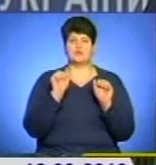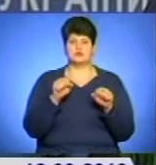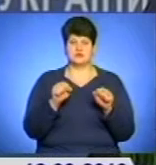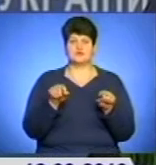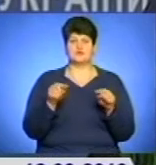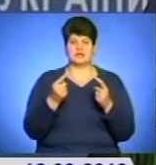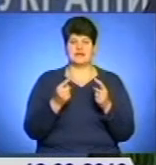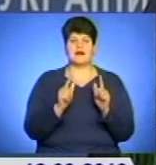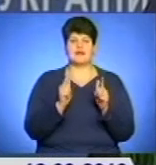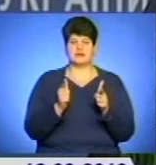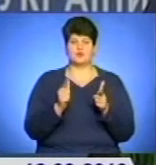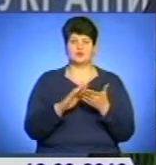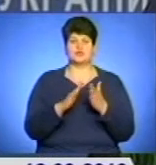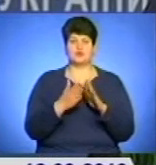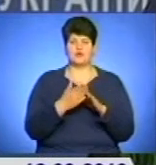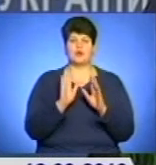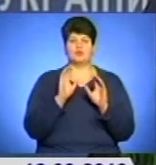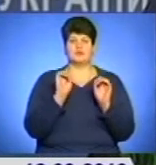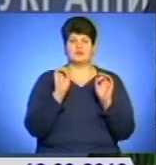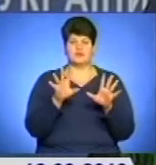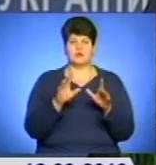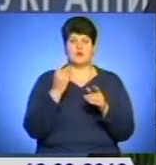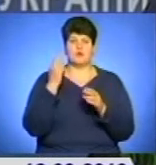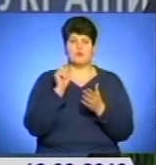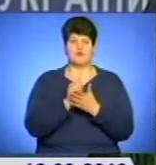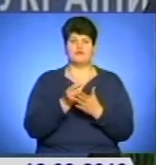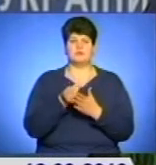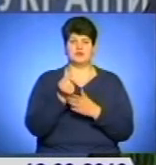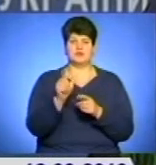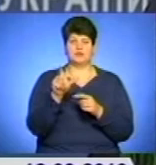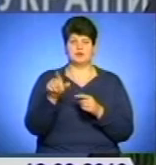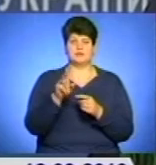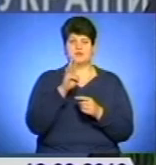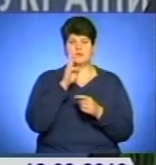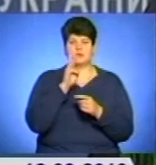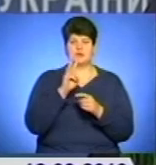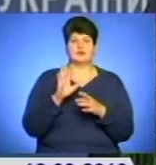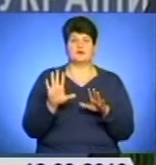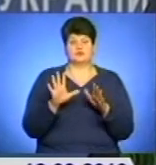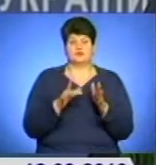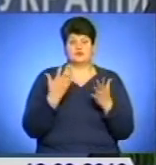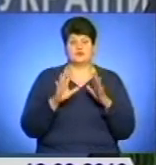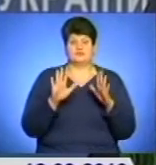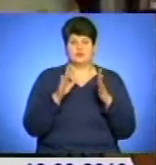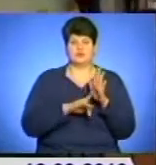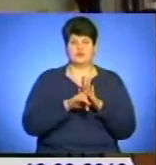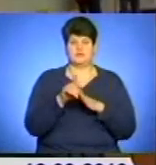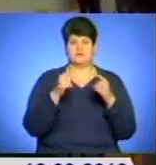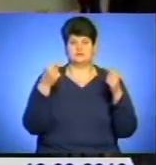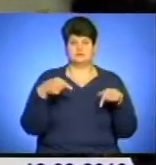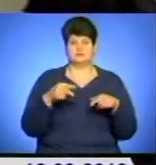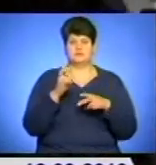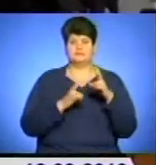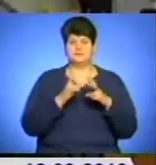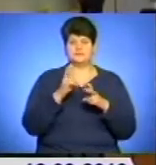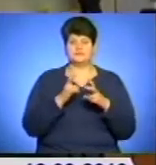установу, на яку буде покладений обов'язок виплачувати людям зарплату в разі початку процедури банкрутства підприємства. Функції